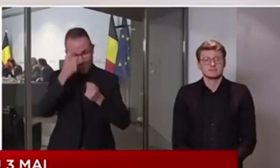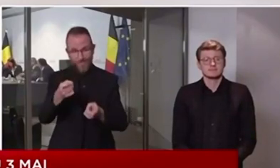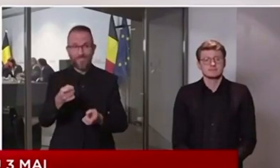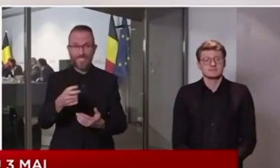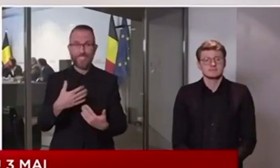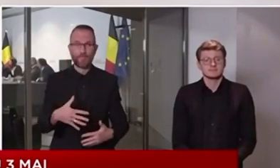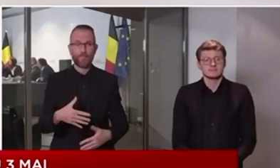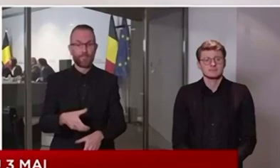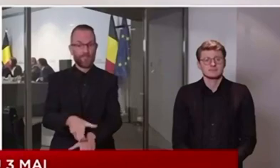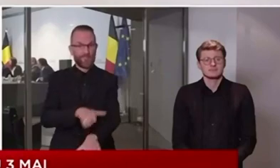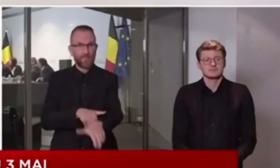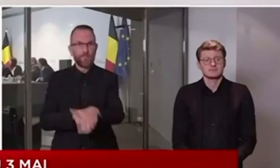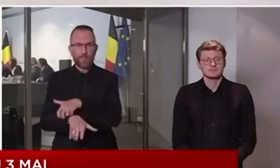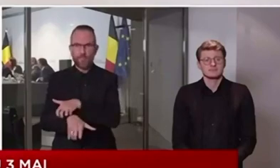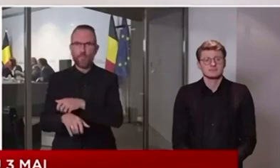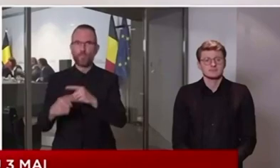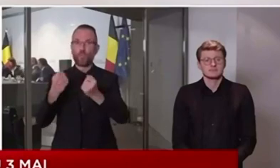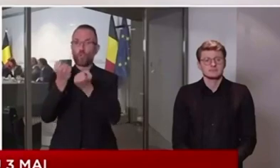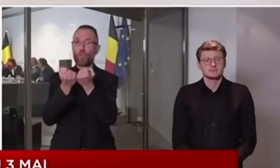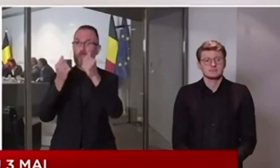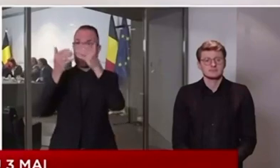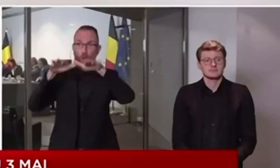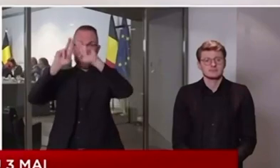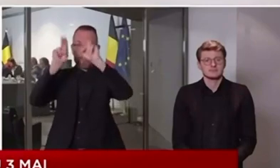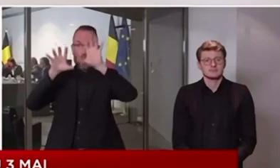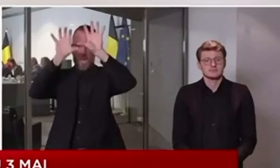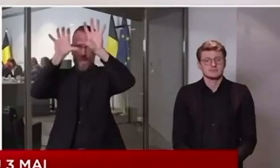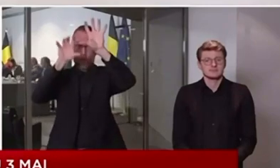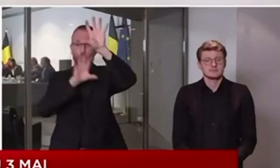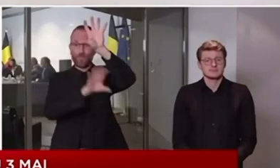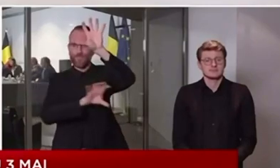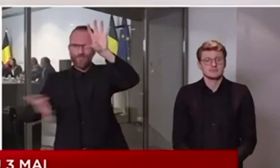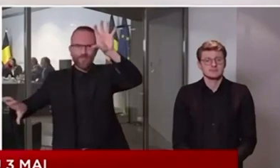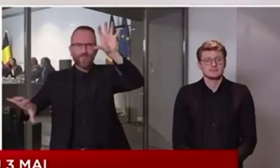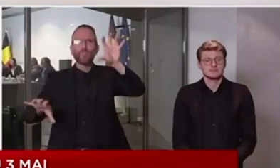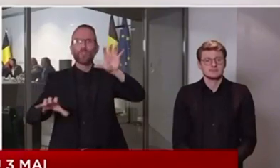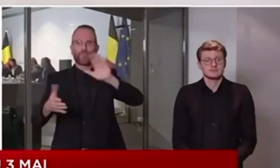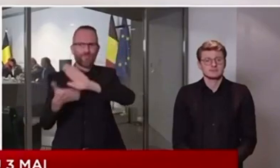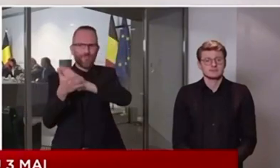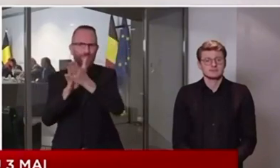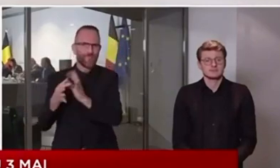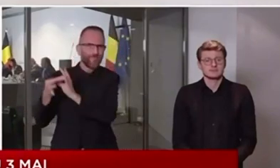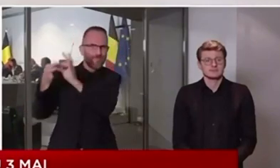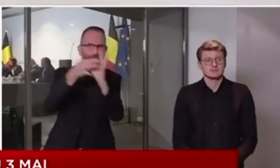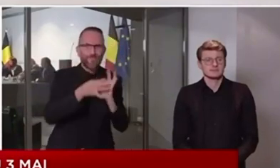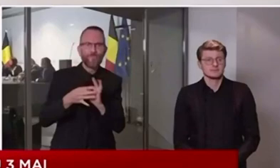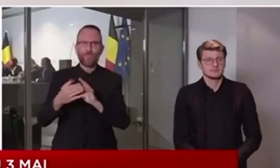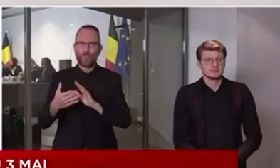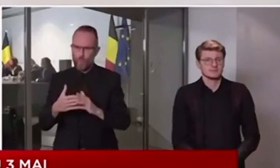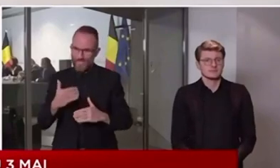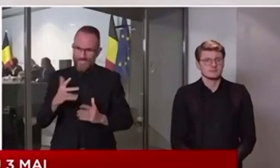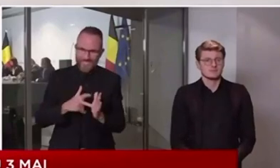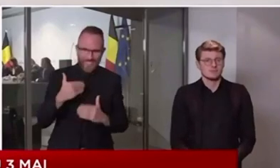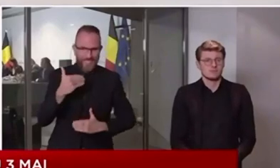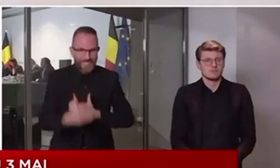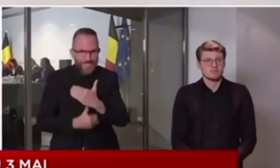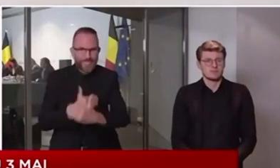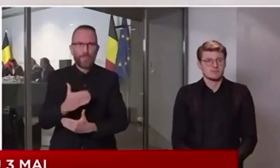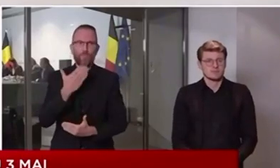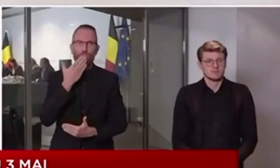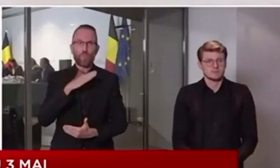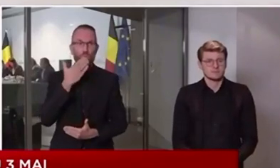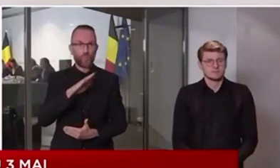fédéral travaillent de concert et sans relâche pour répondre à cette urgence. Nous avons par exemple répondu à l'appel des entités